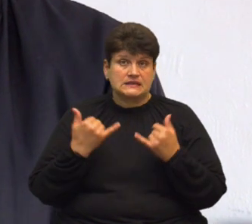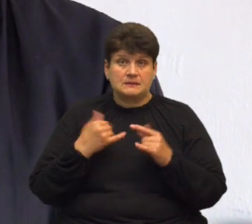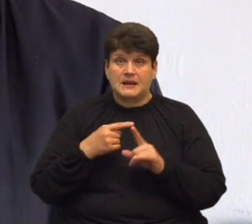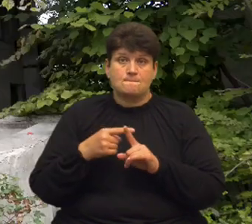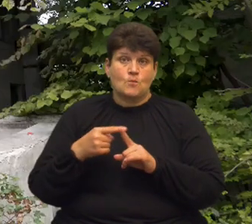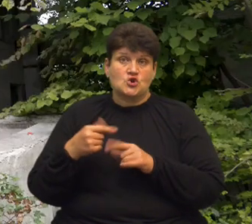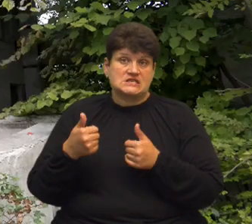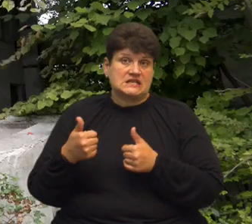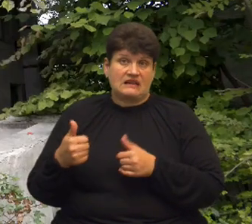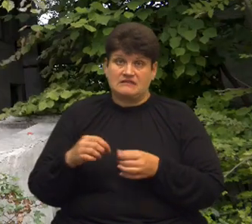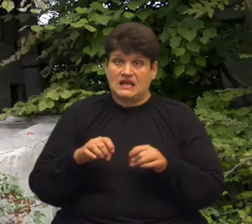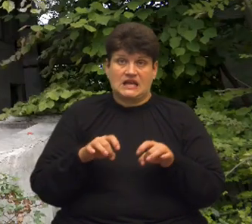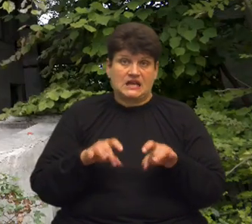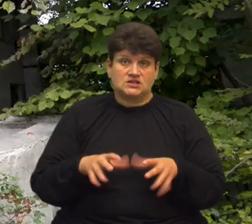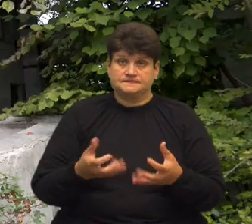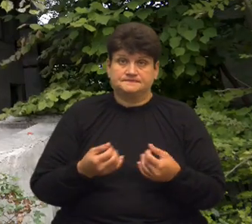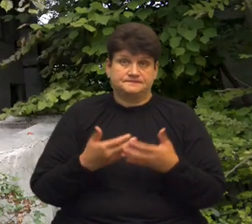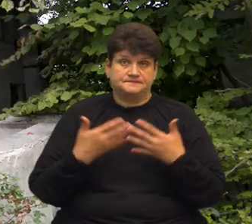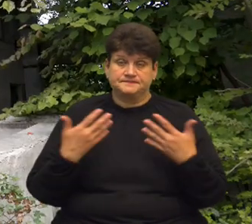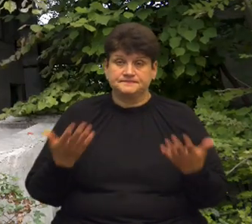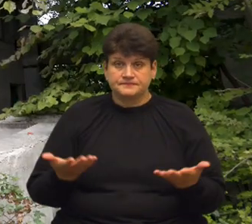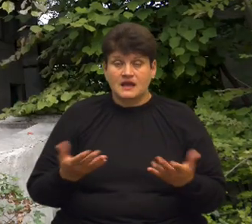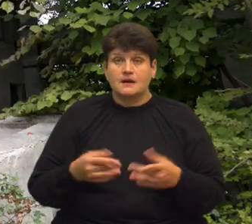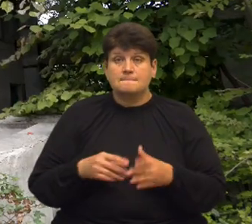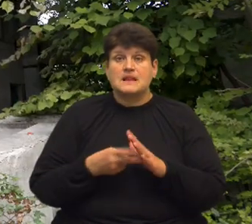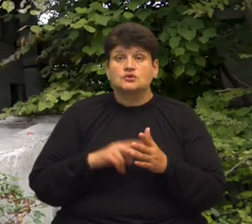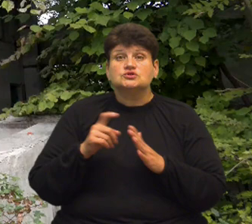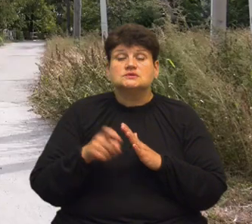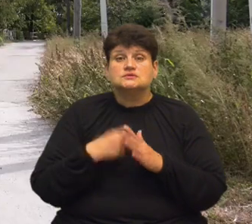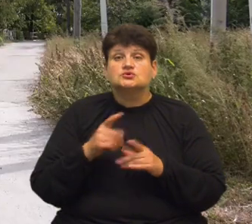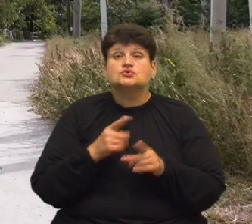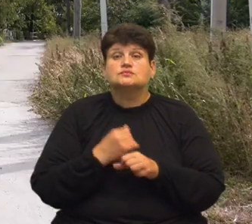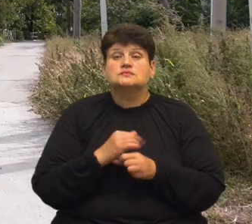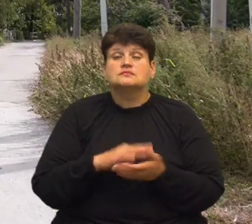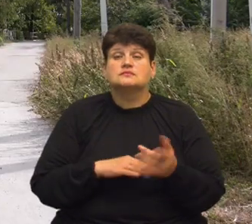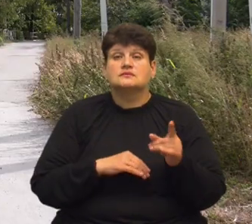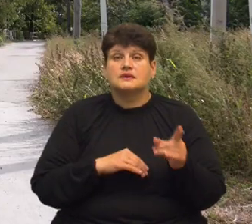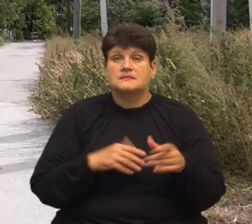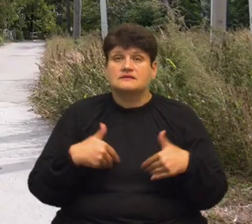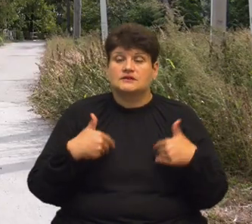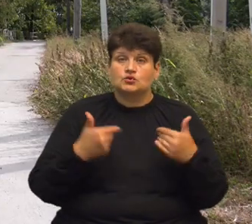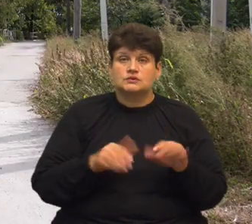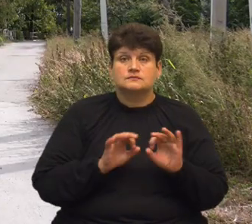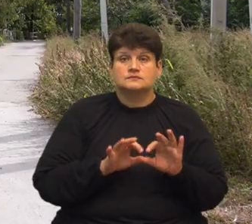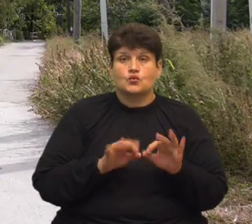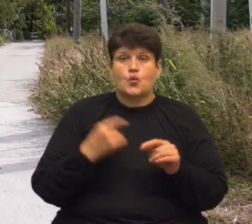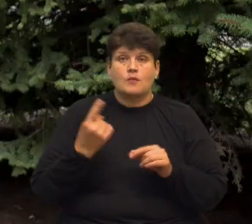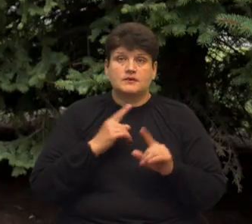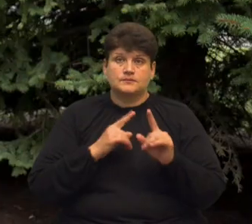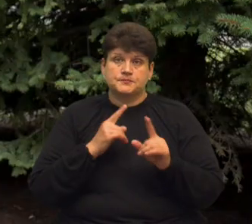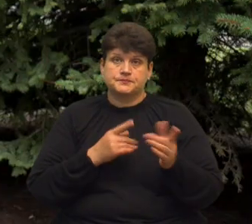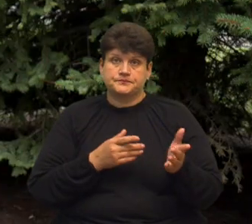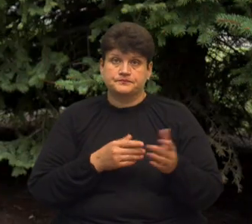відповідей не отримали. Аби дізнатися, що планують робити далі з будівлею котельні, ми звернулися за коментарем до обласної ради.